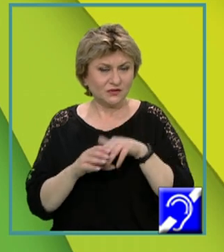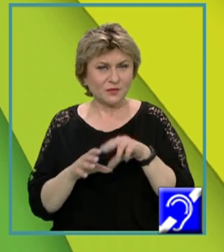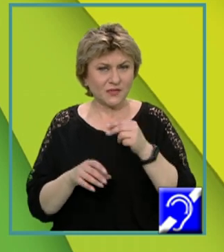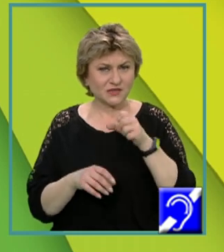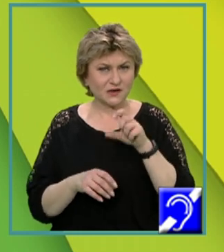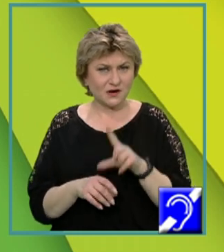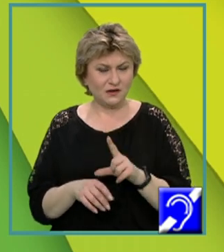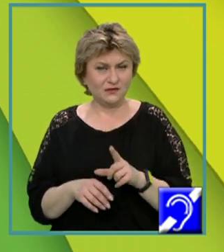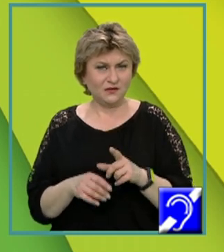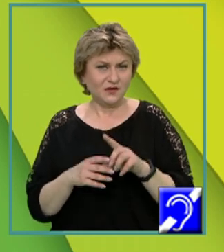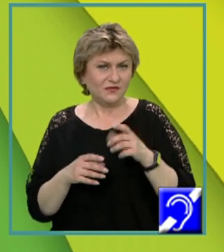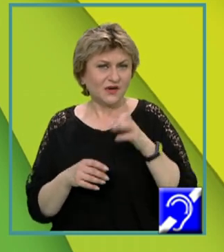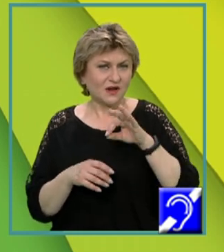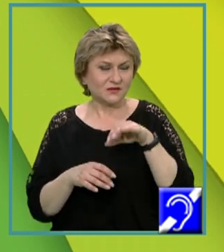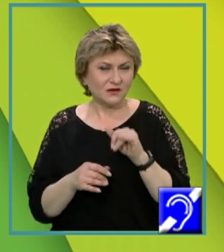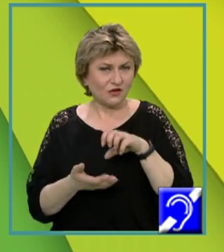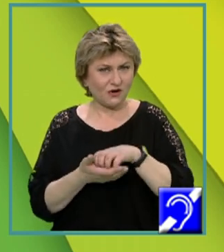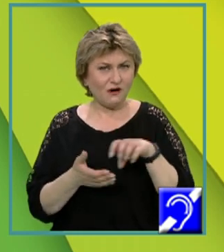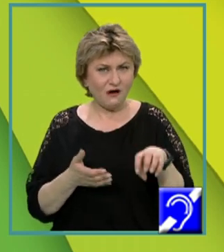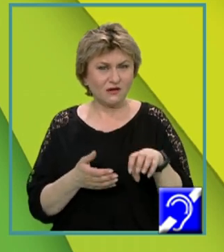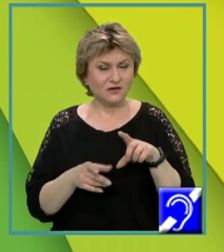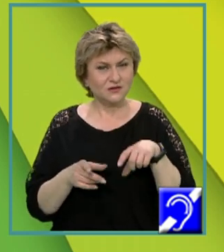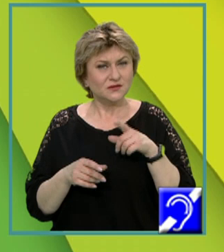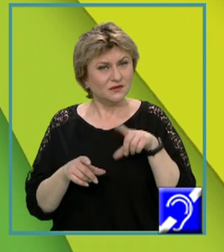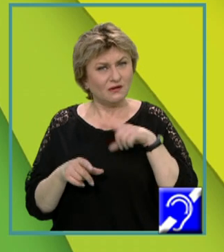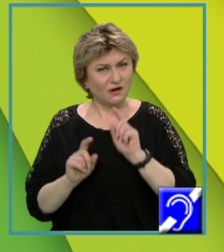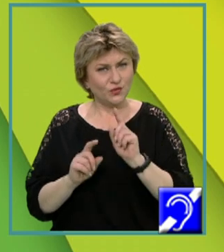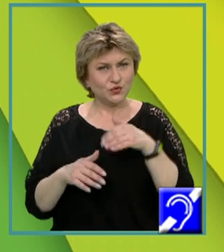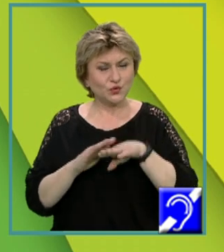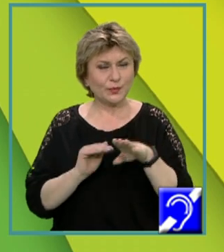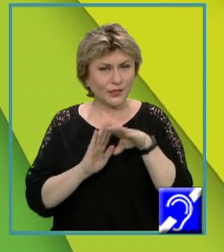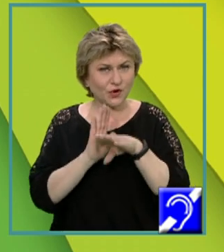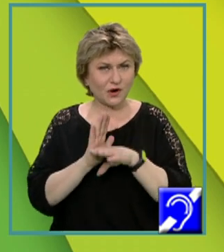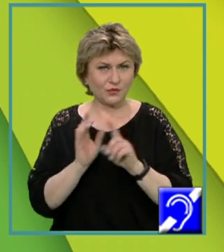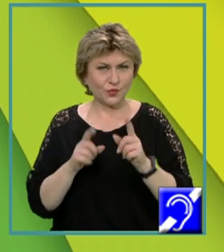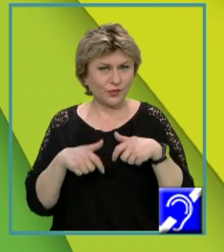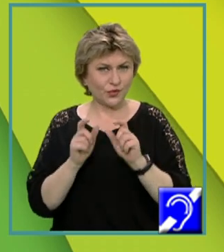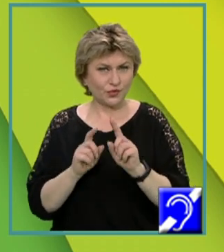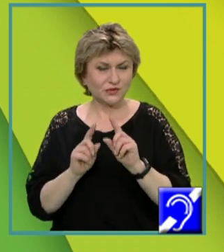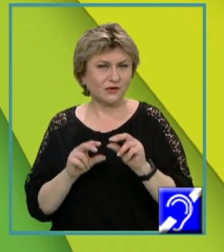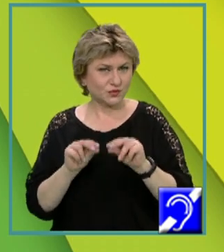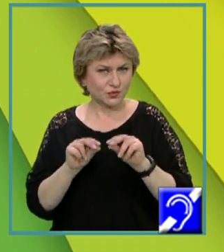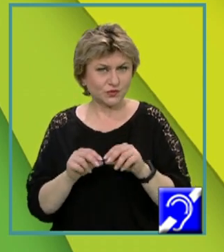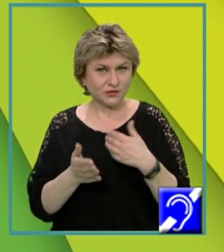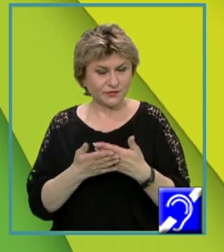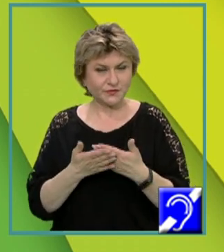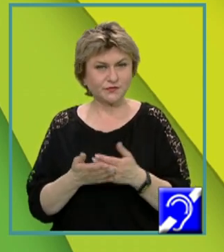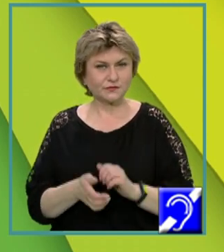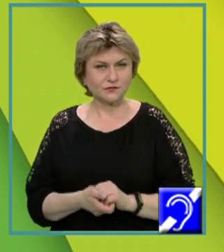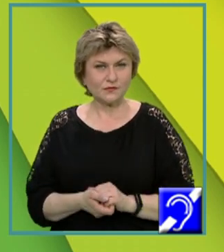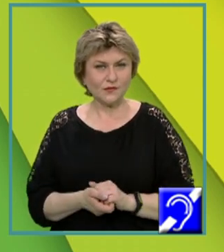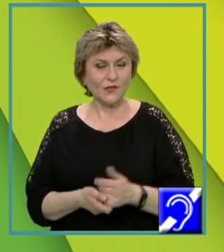variabile locale aparțin subprogramelor, nu blocurilor de instrucțiuni, acestea